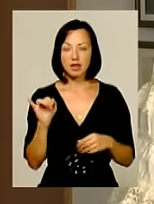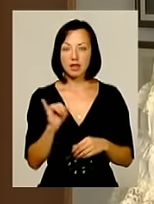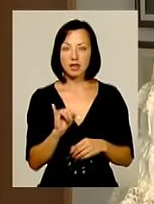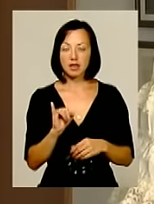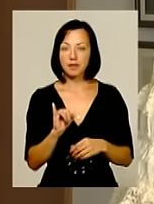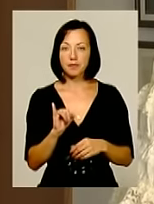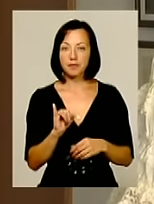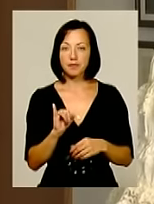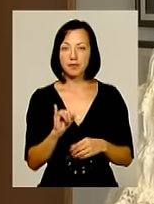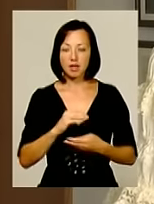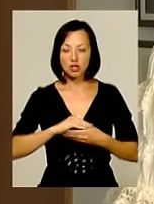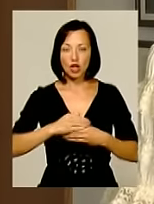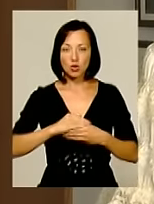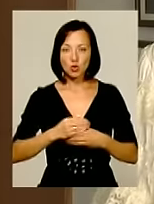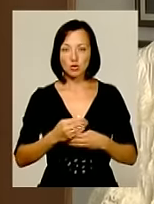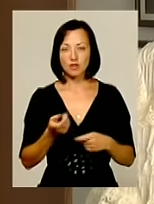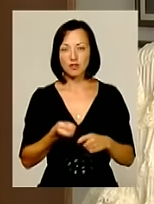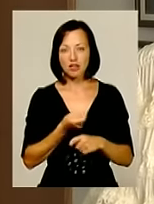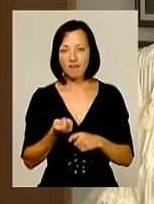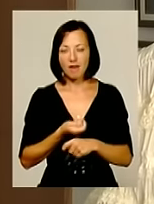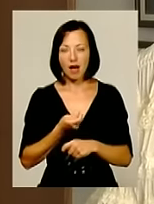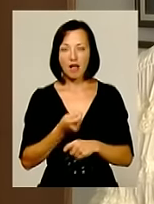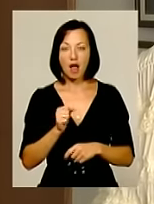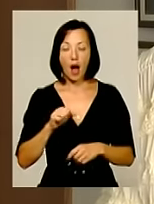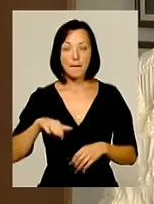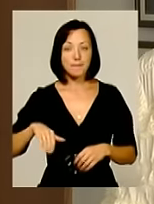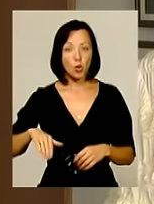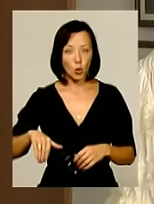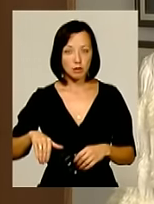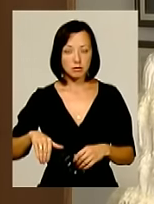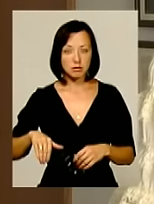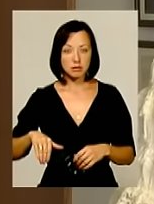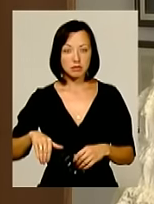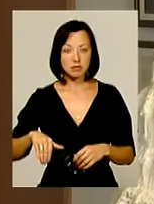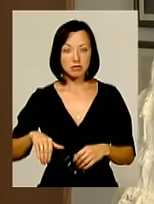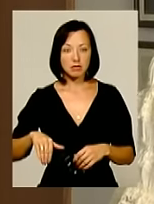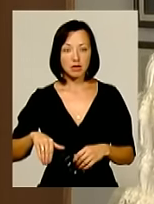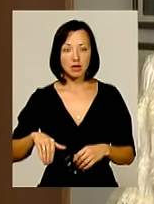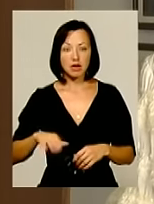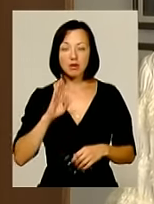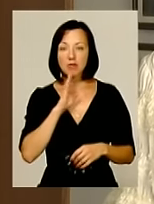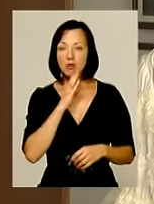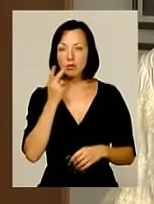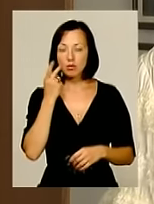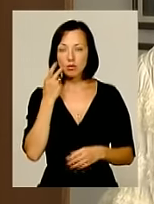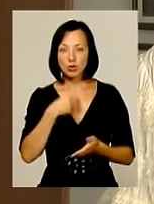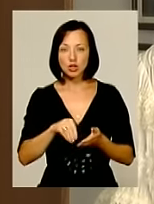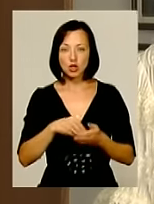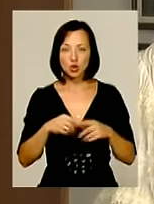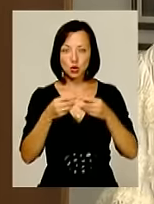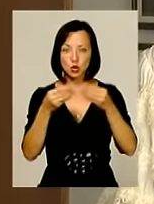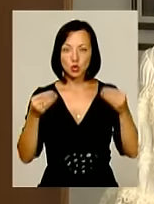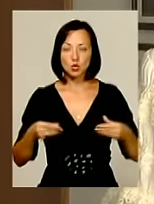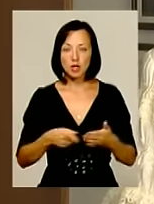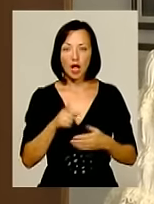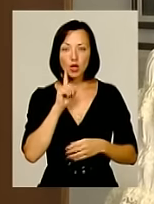і шкатулочки шила, і вишивала. А потім мама їй постійно купляла юний художник, і вона